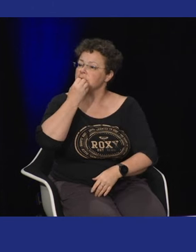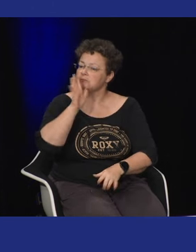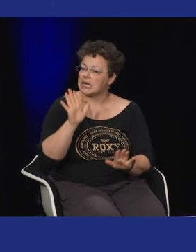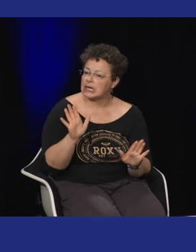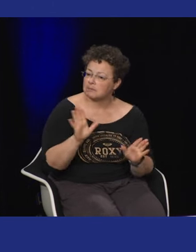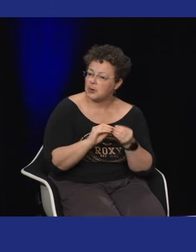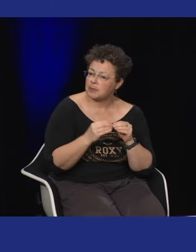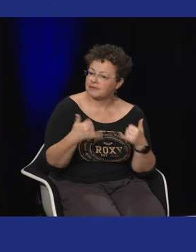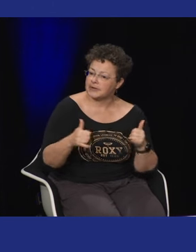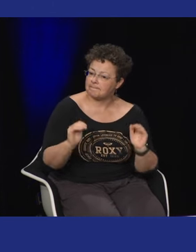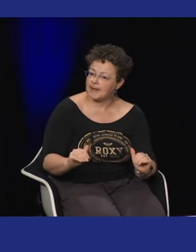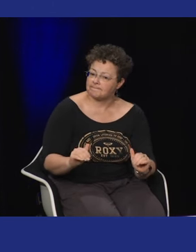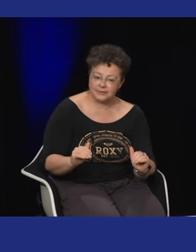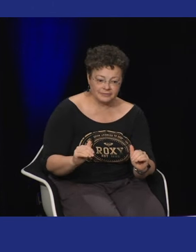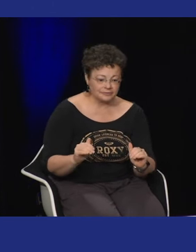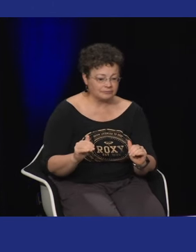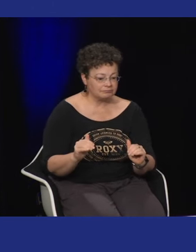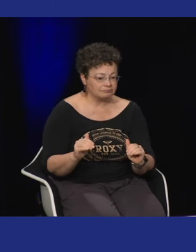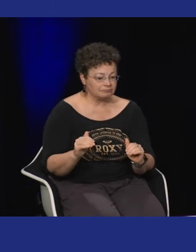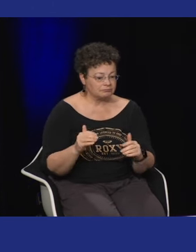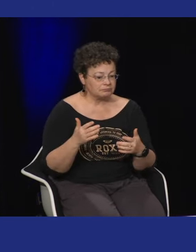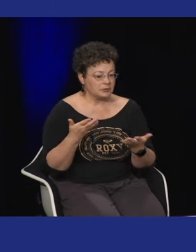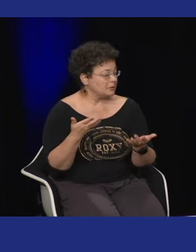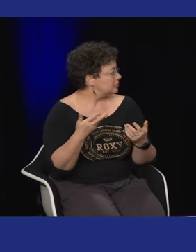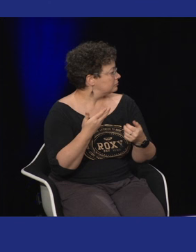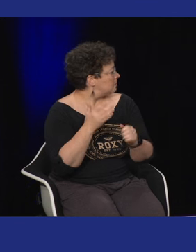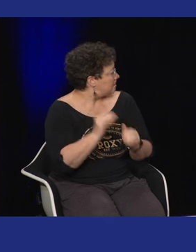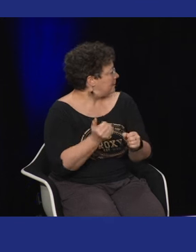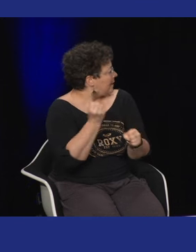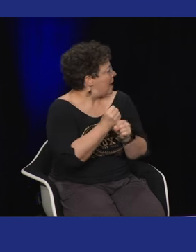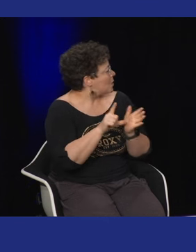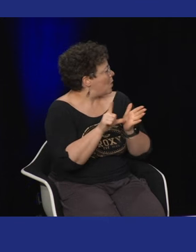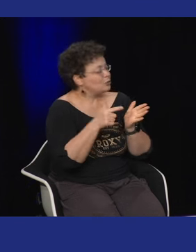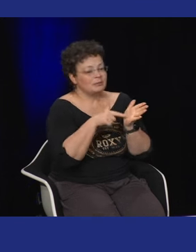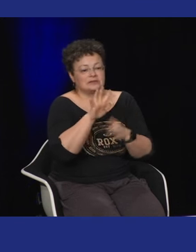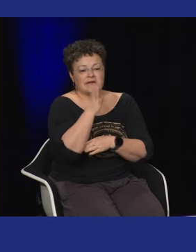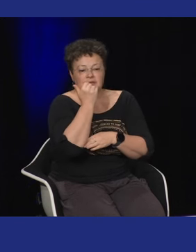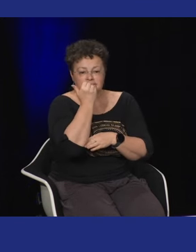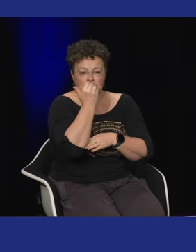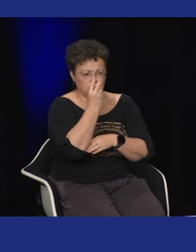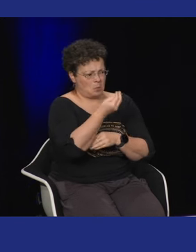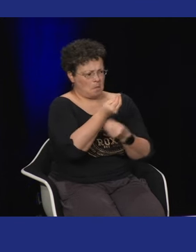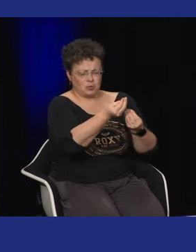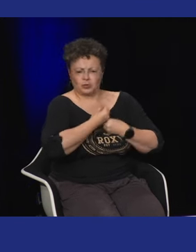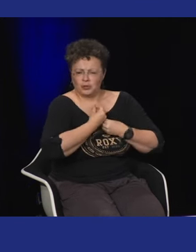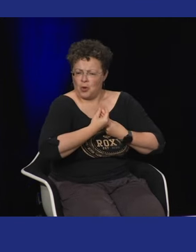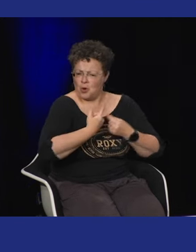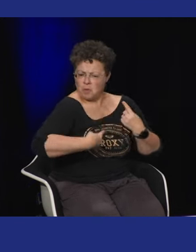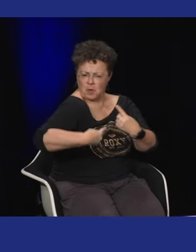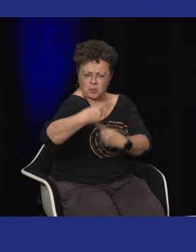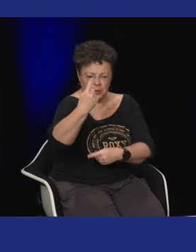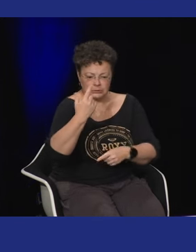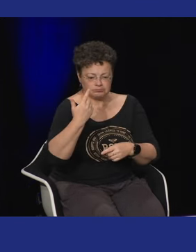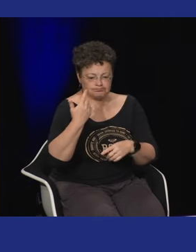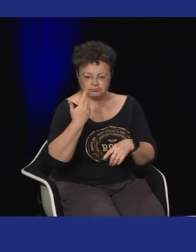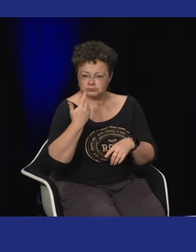sont pas finies ça évolue bien évidemment mais les choses ne sont pas totalement réglées quand même il y a la loi du 11 février